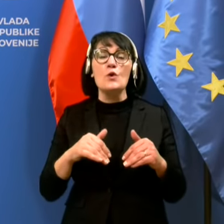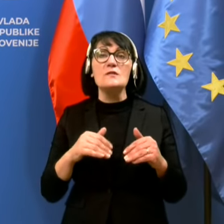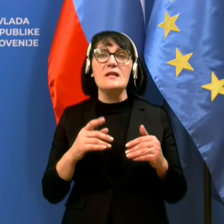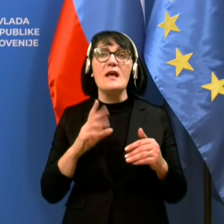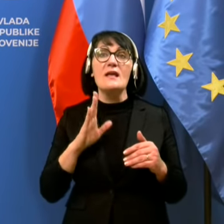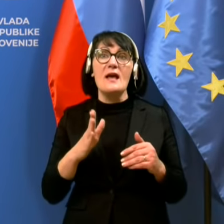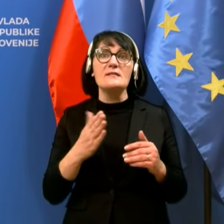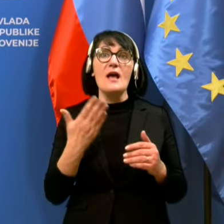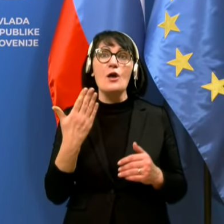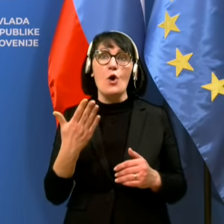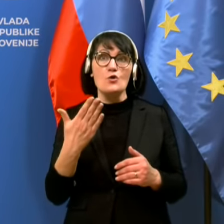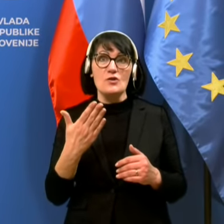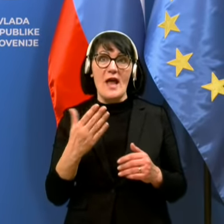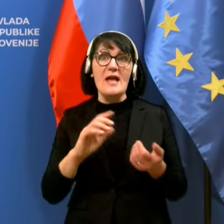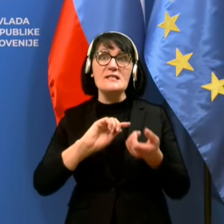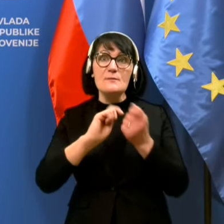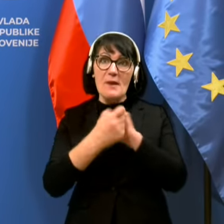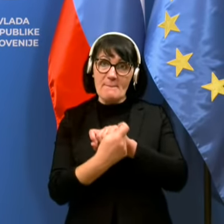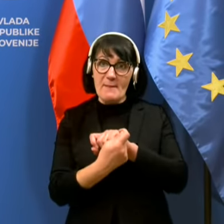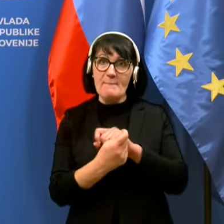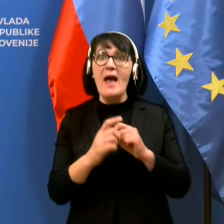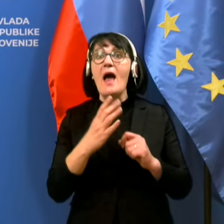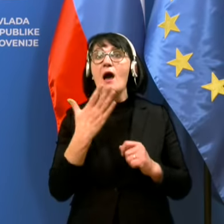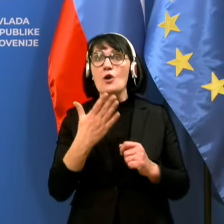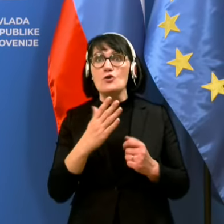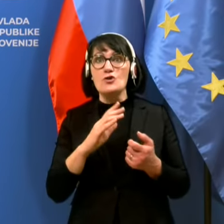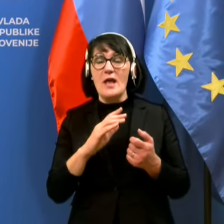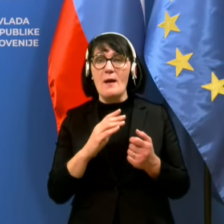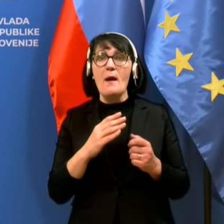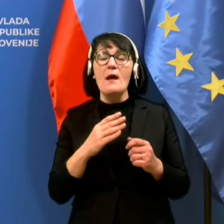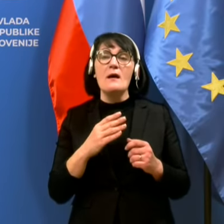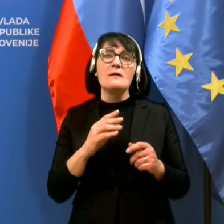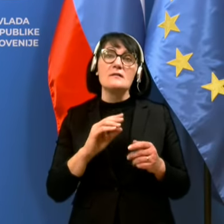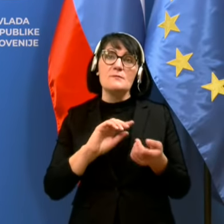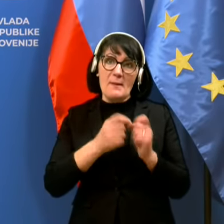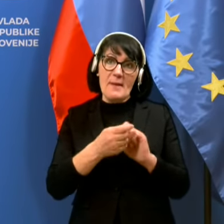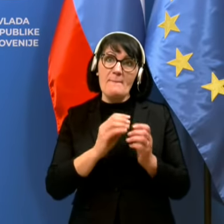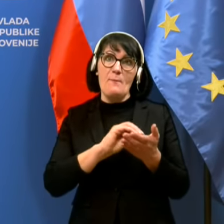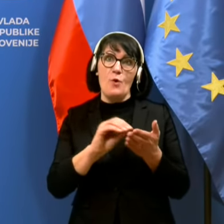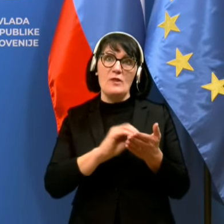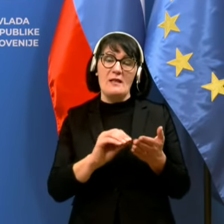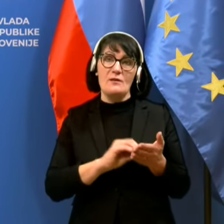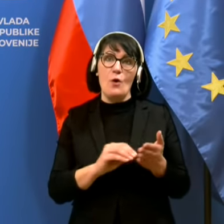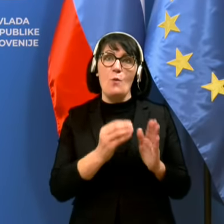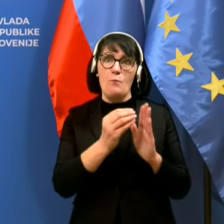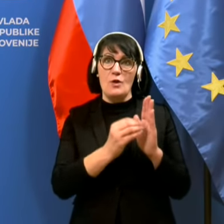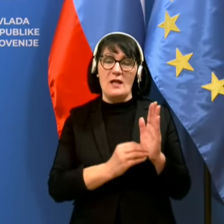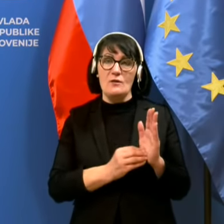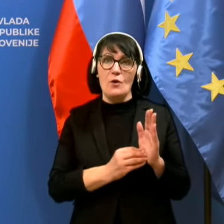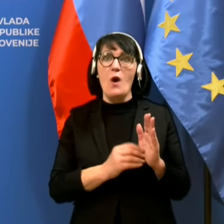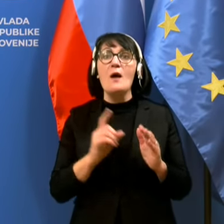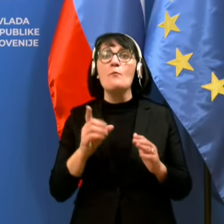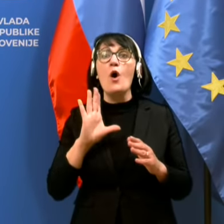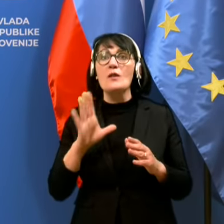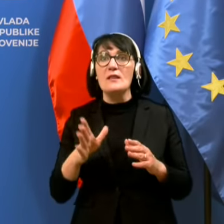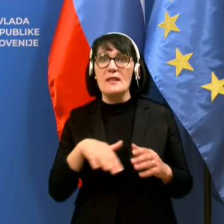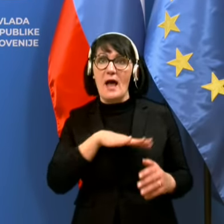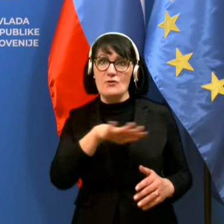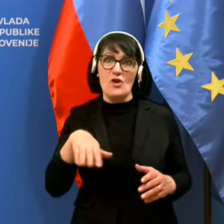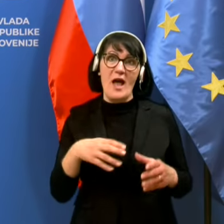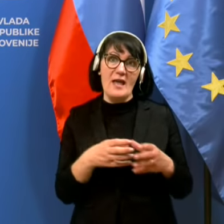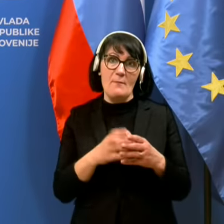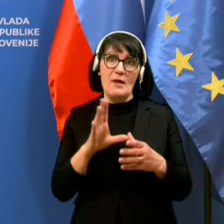ročne spremembe in ročne posege v bazo, ki se naša IT in podatkov nekipa ravno kar naredila in danes je bilo